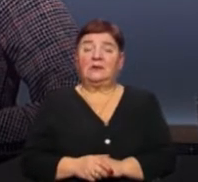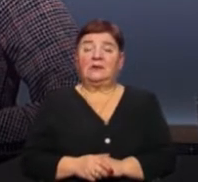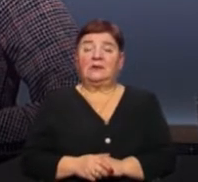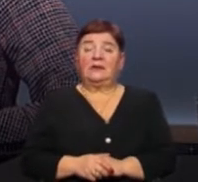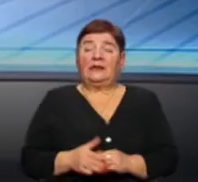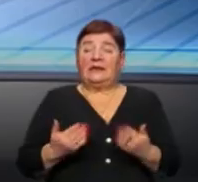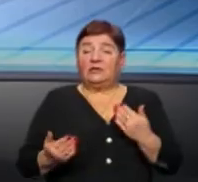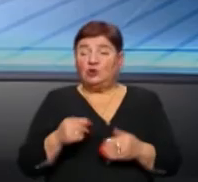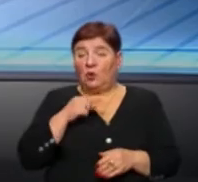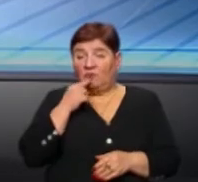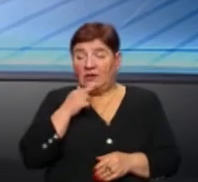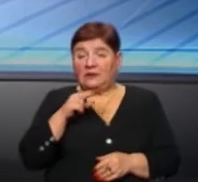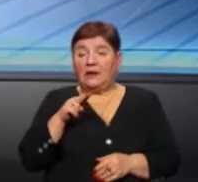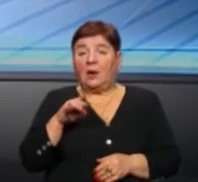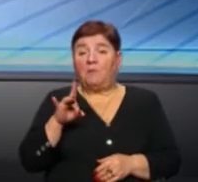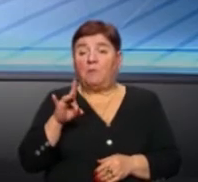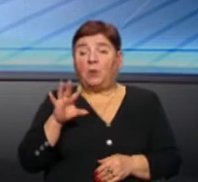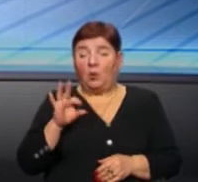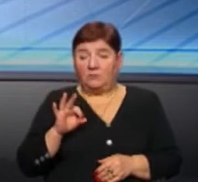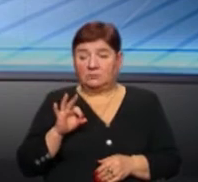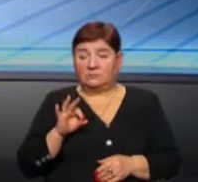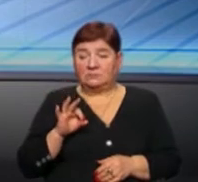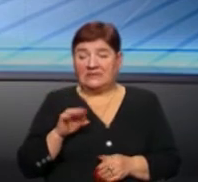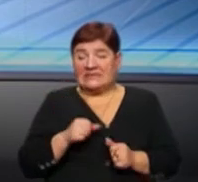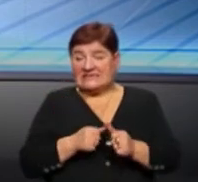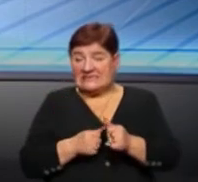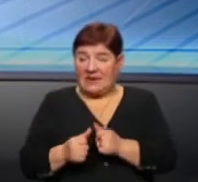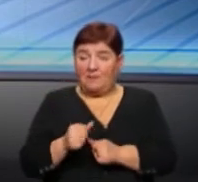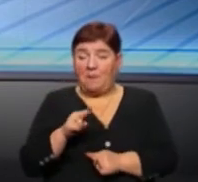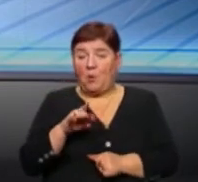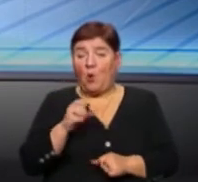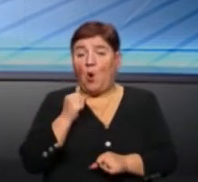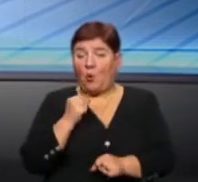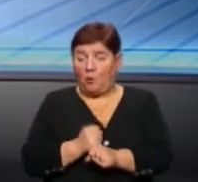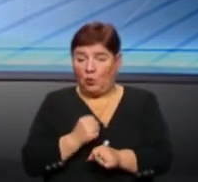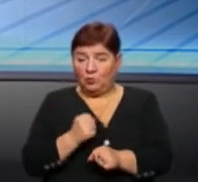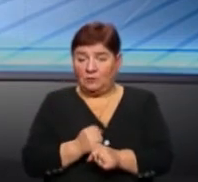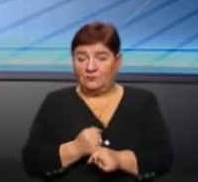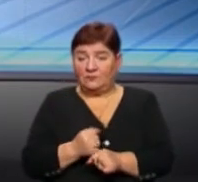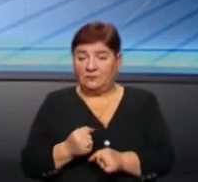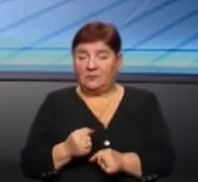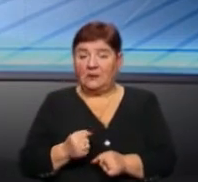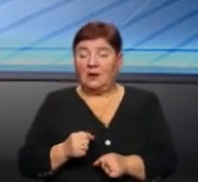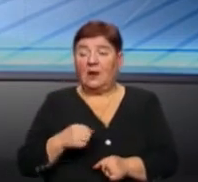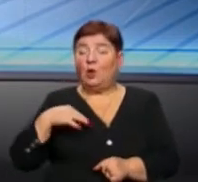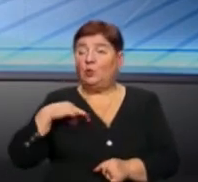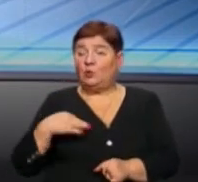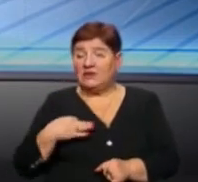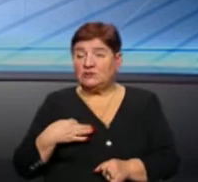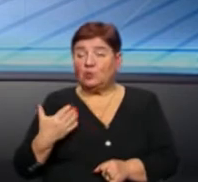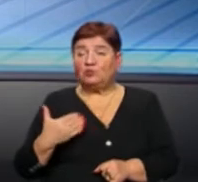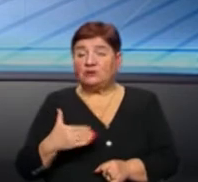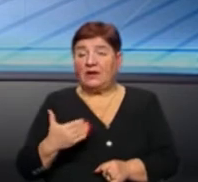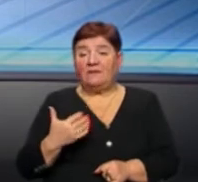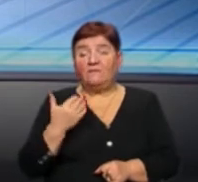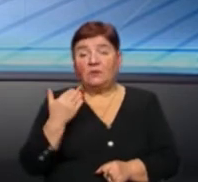Якщо говорити саме про роботу, колега-юрист вже в